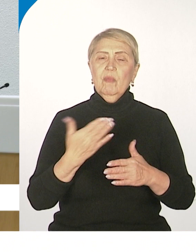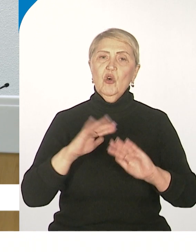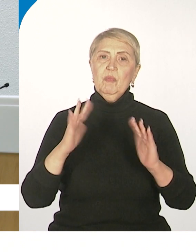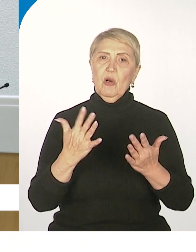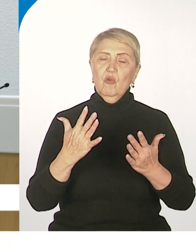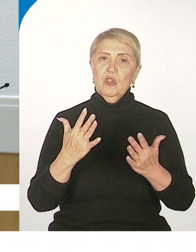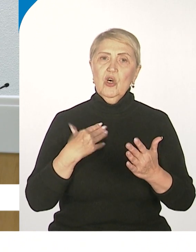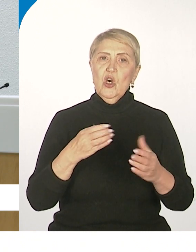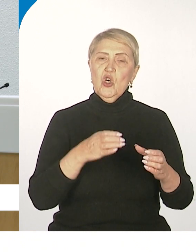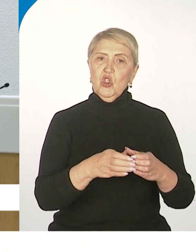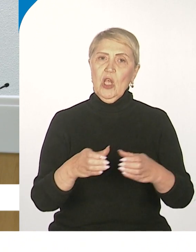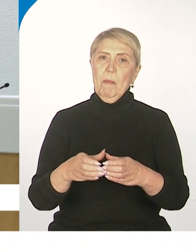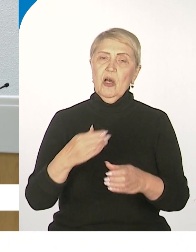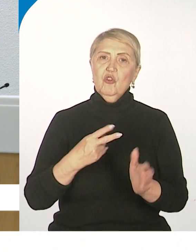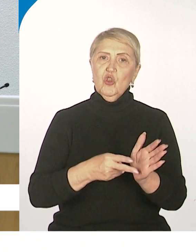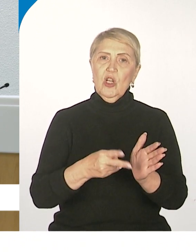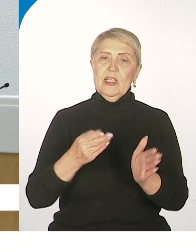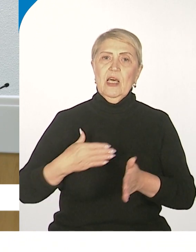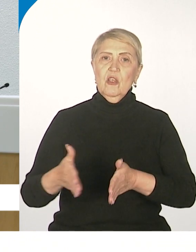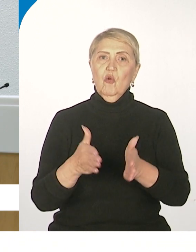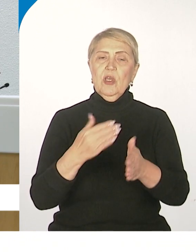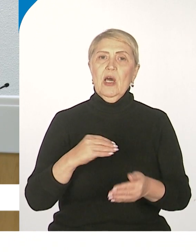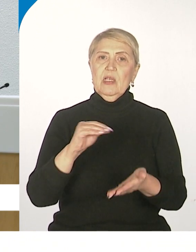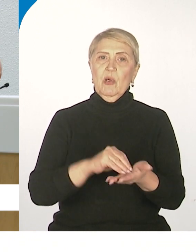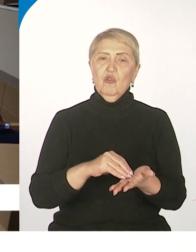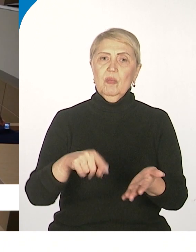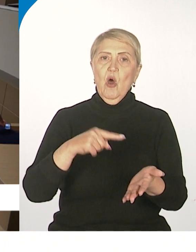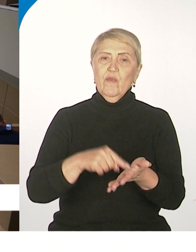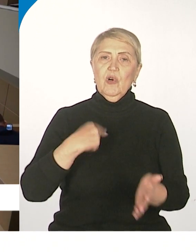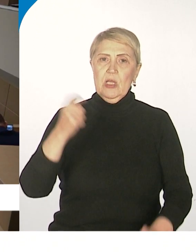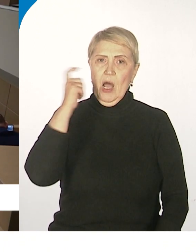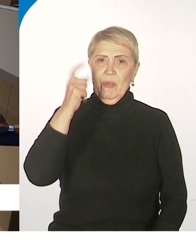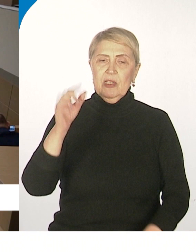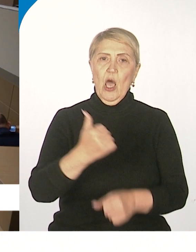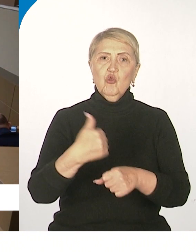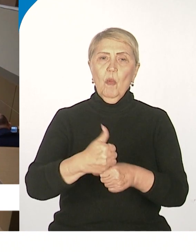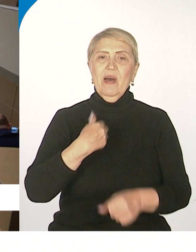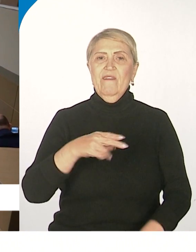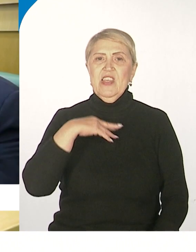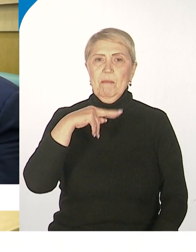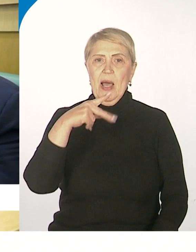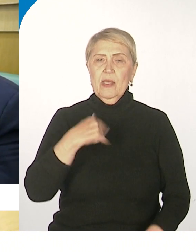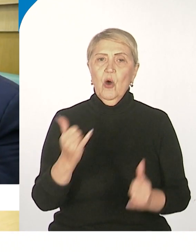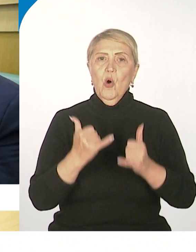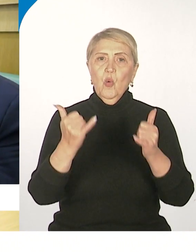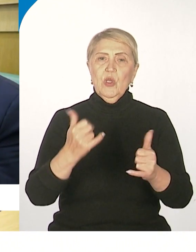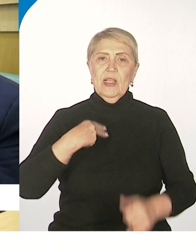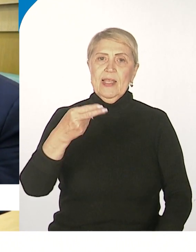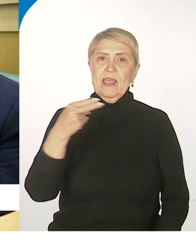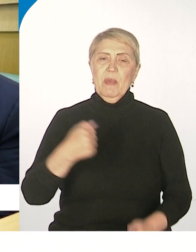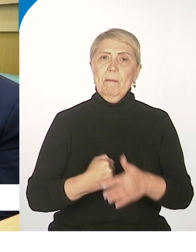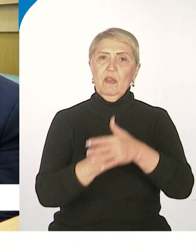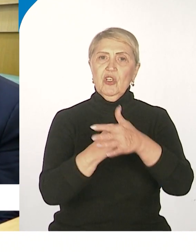Штаб дальневосточной железной дороги расположен в Хабаровске. Особое внимание Михаил Дегтярев уделил теме поддержки